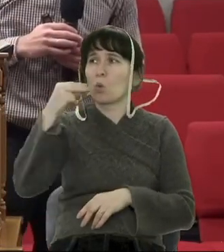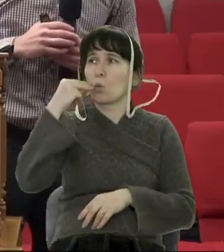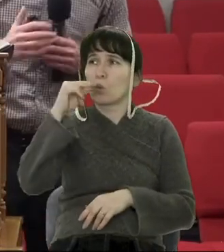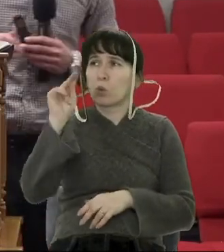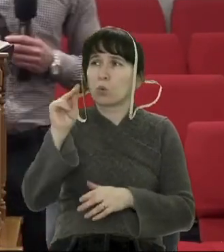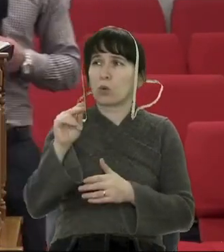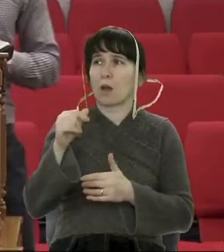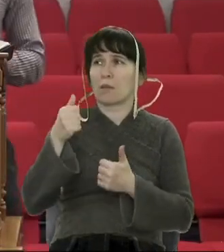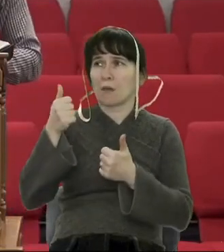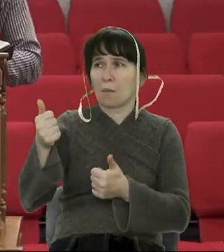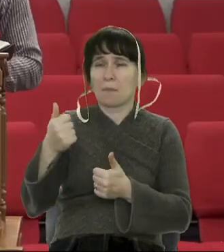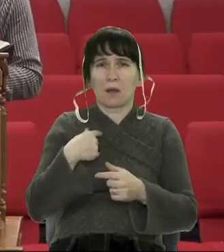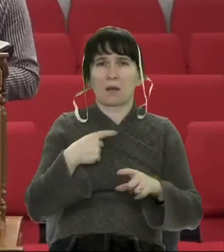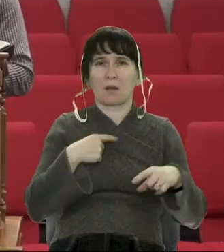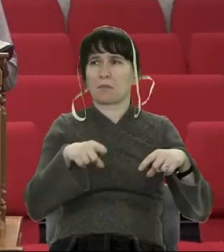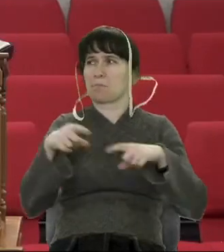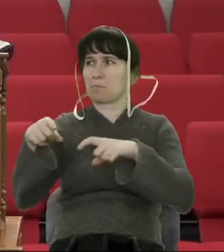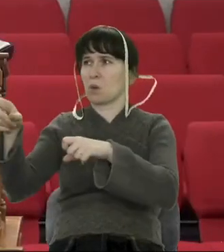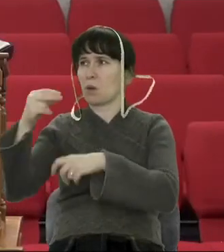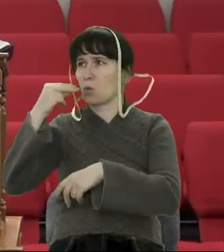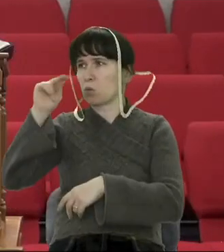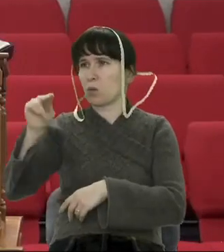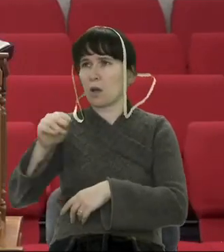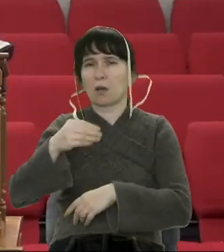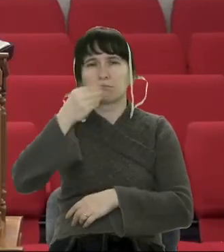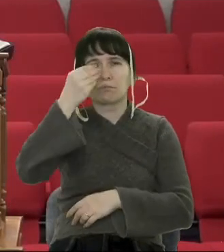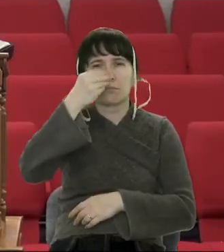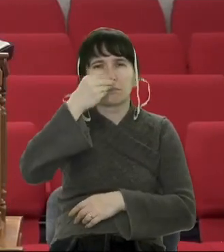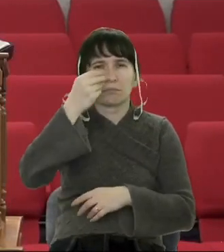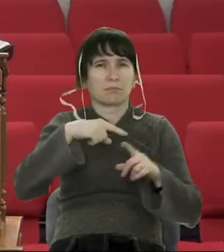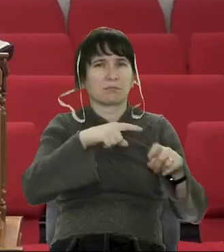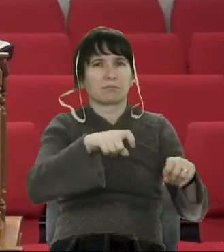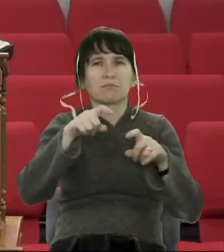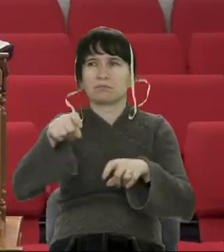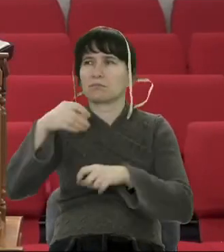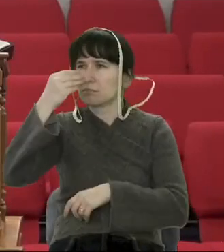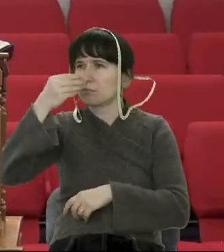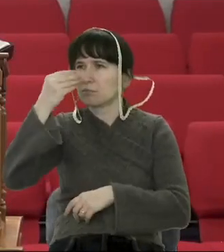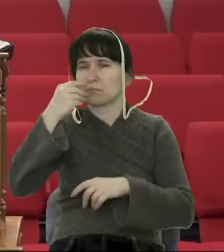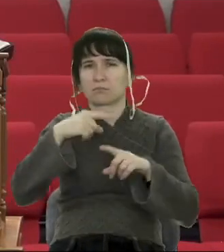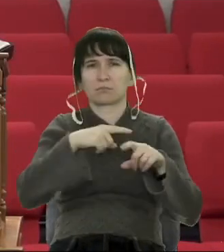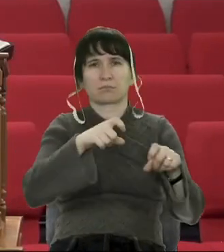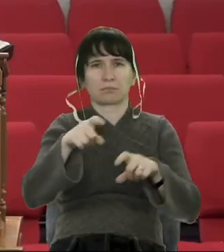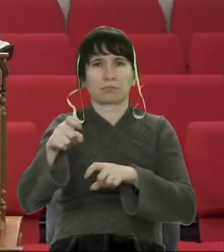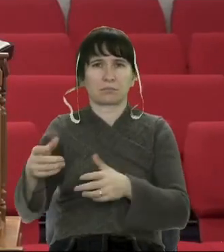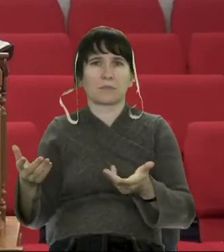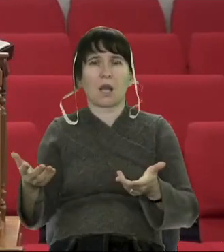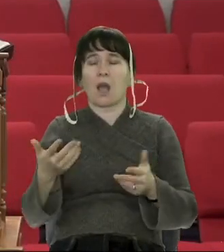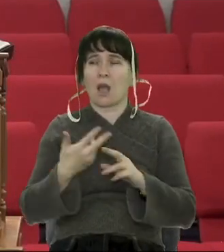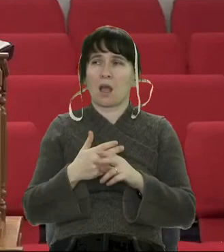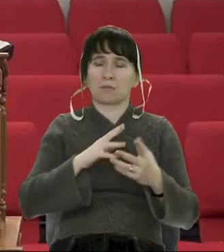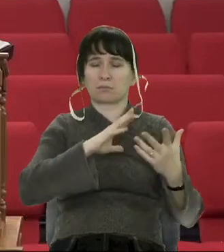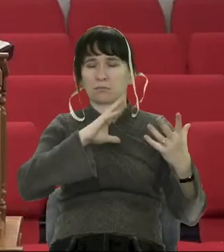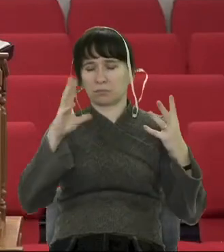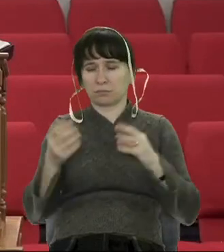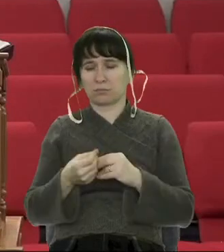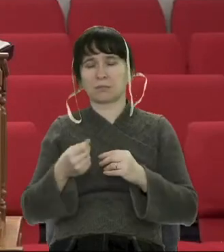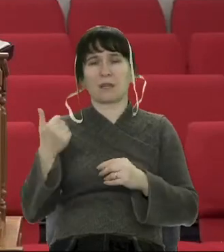туди. От, знаєте, аналізуючи цей рік, хто у нас був на реабілітації,